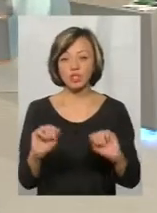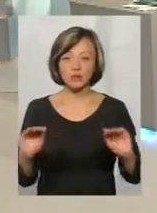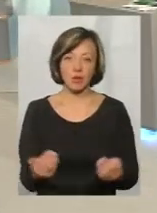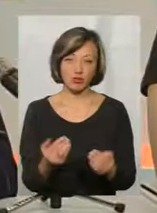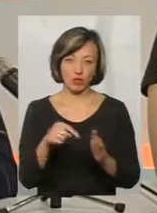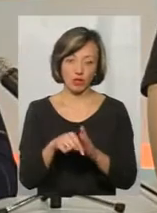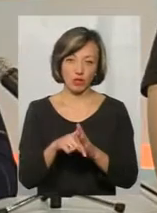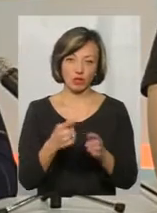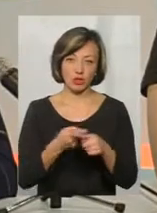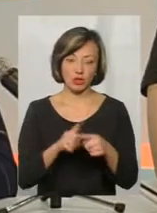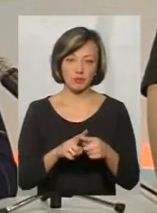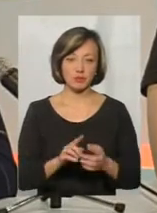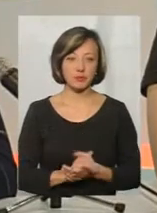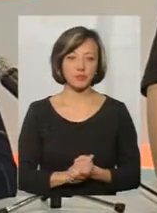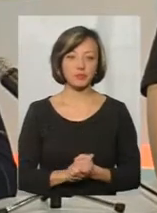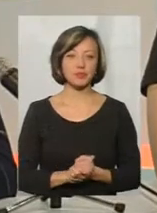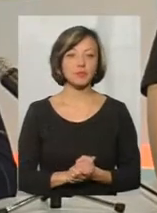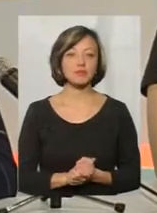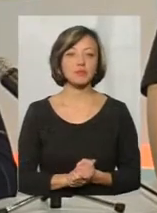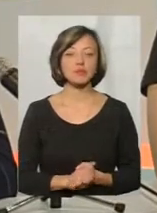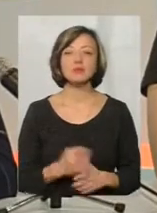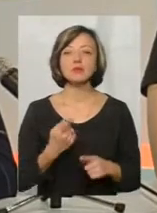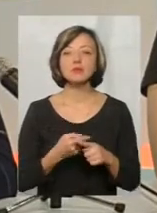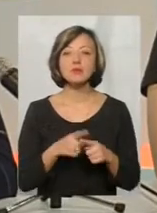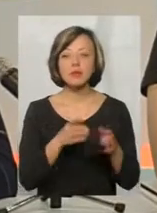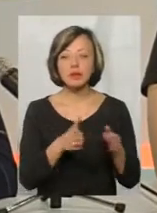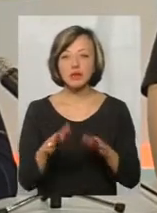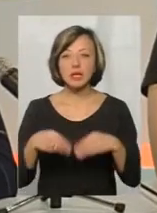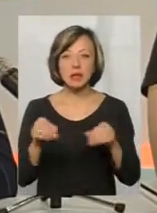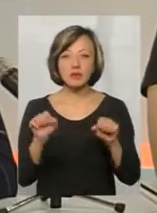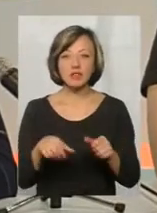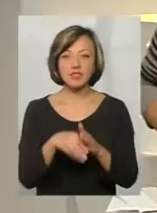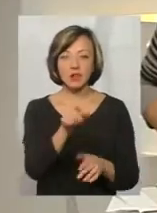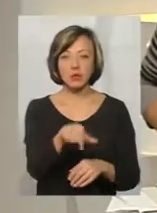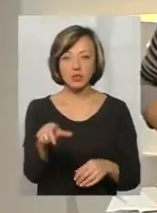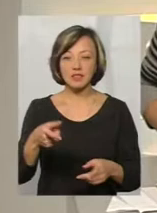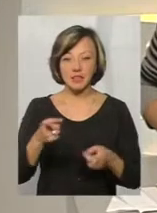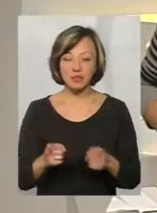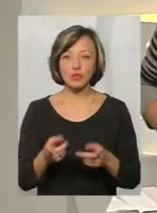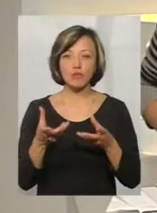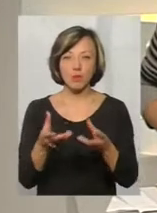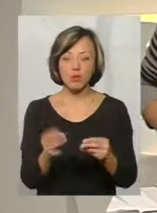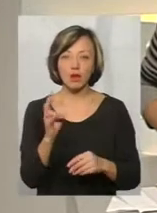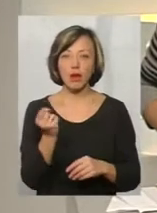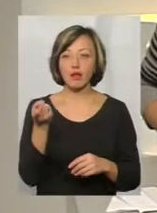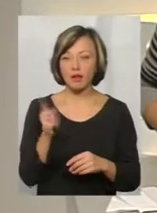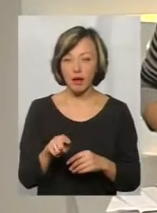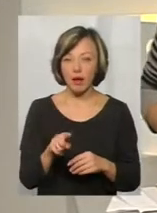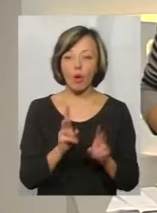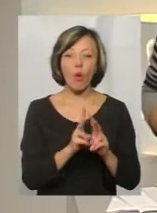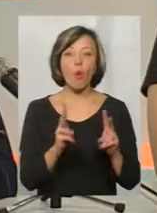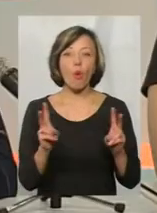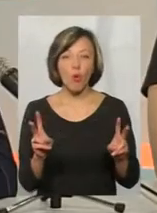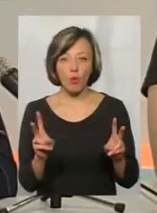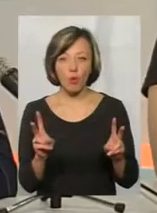їхню роль. Ця система дасть можливість виборцям, якщо вони захочуть, дійсно вплинути на те, кого